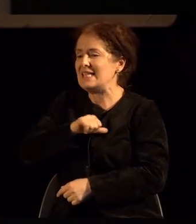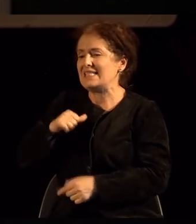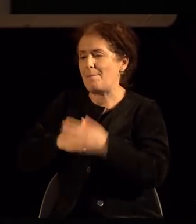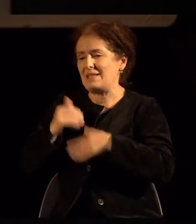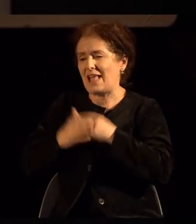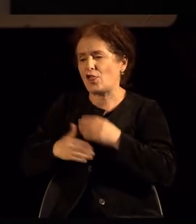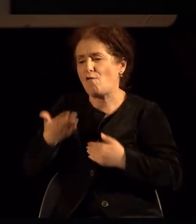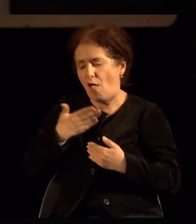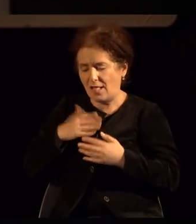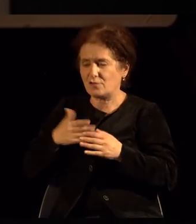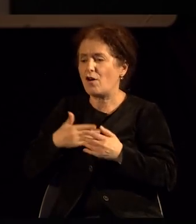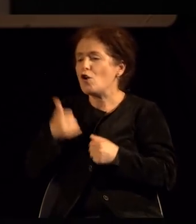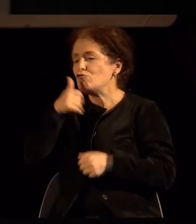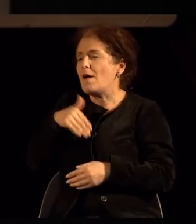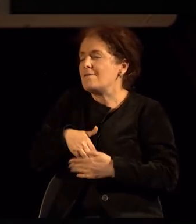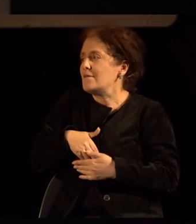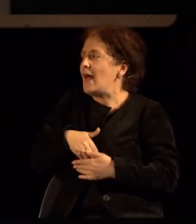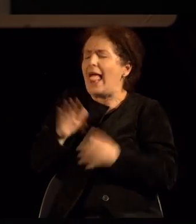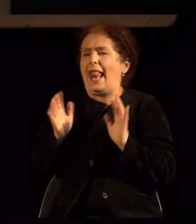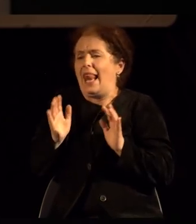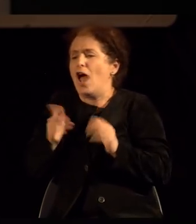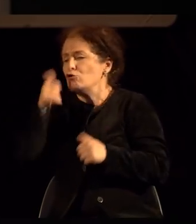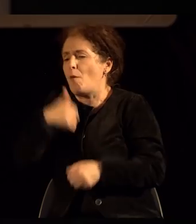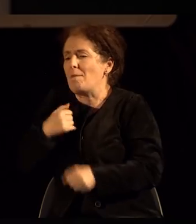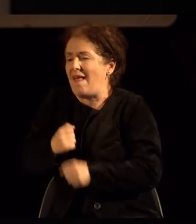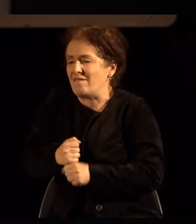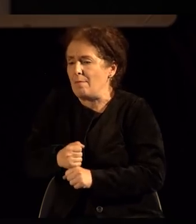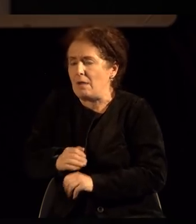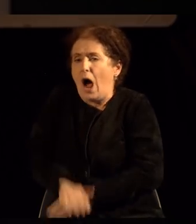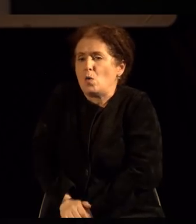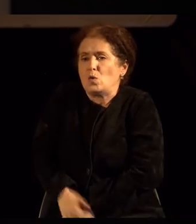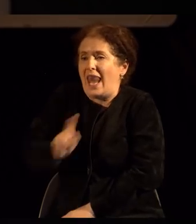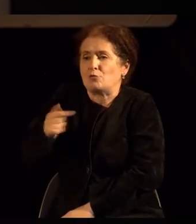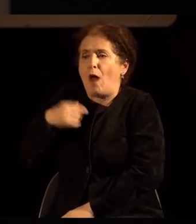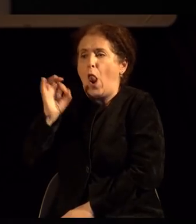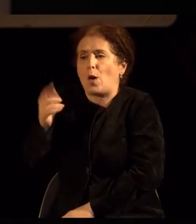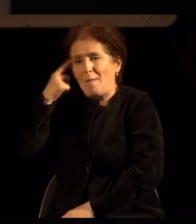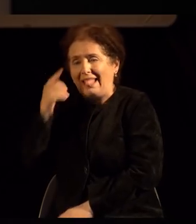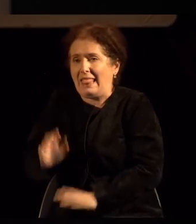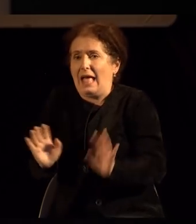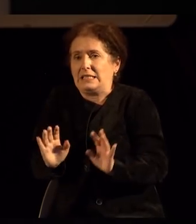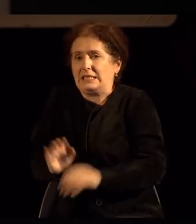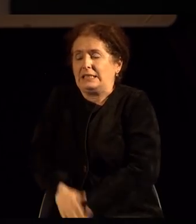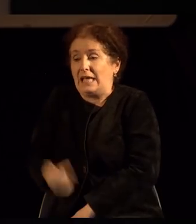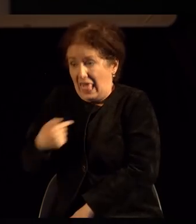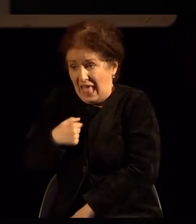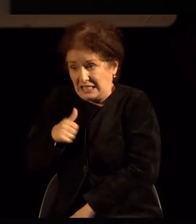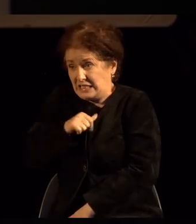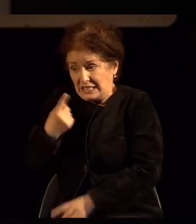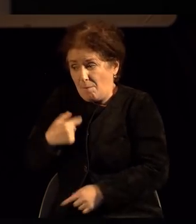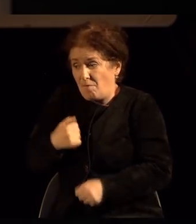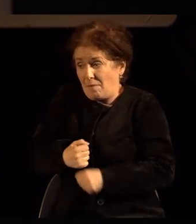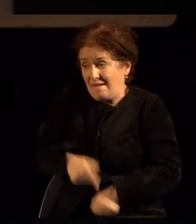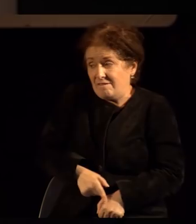беше тоа што ви прагеше низглава? Леле, што правам? Не сум нормална? Така, само ја ова го